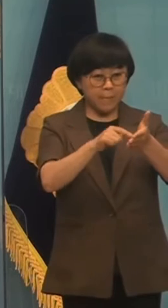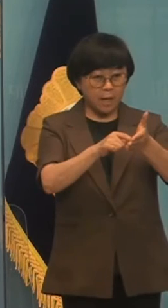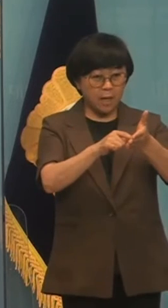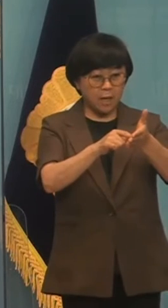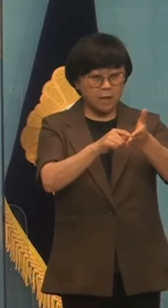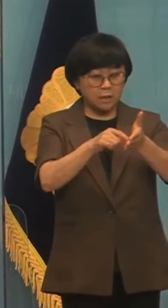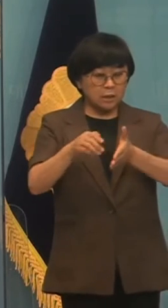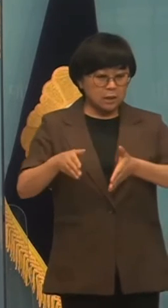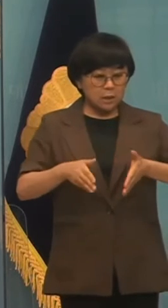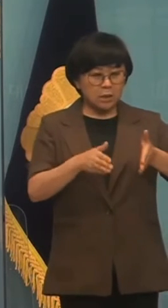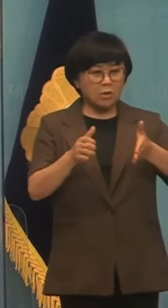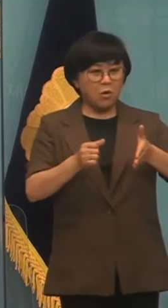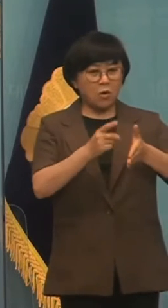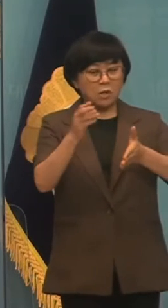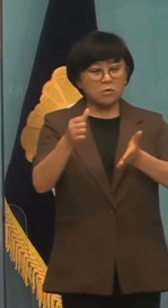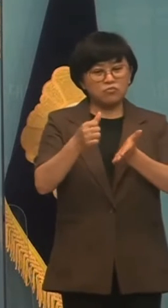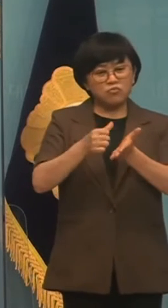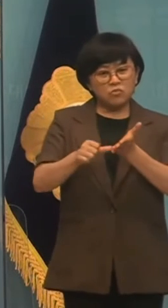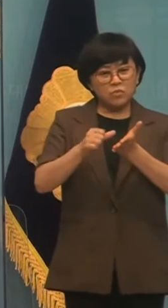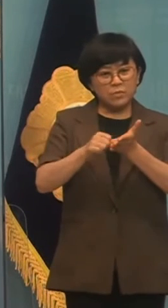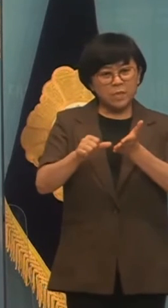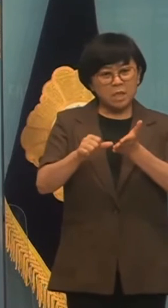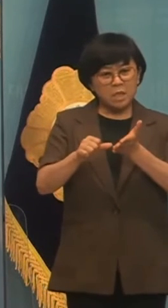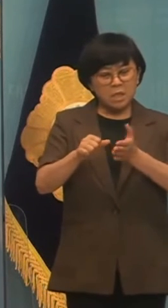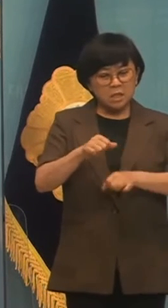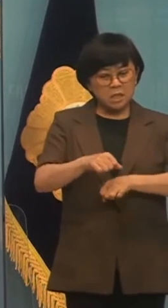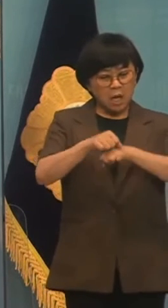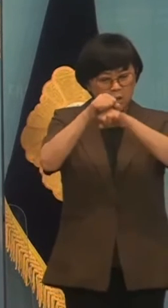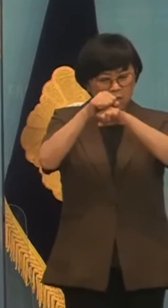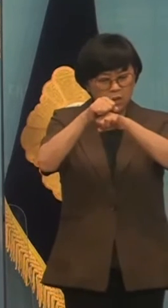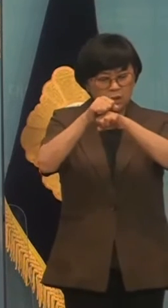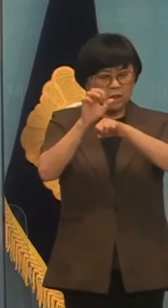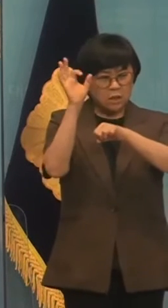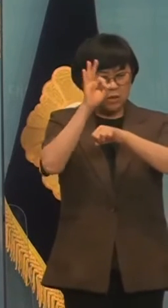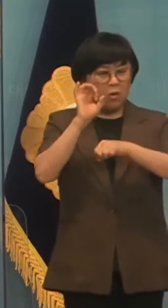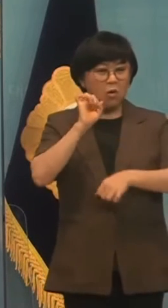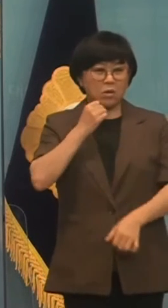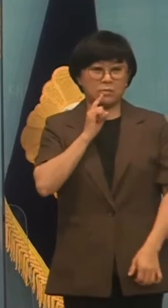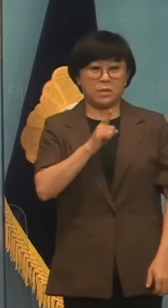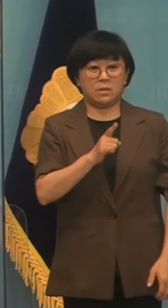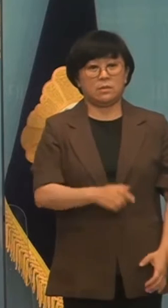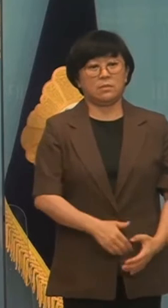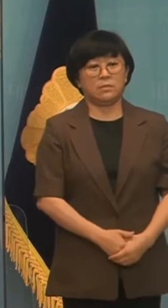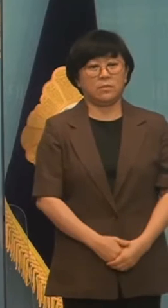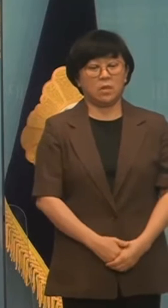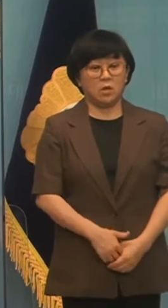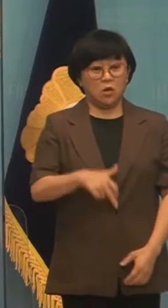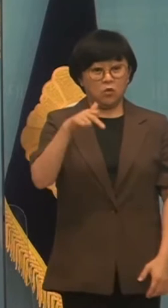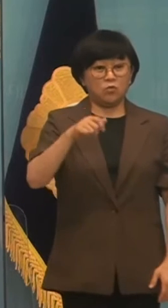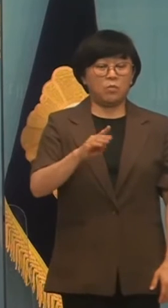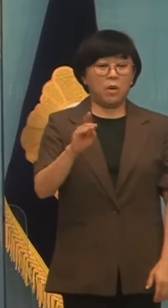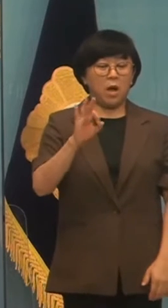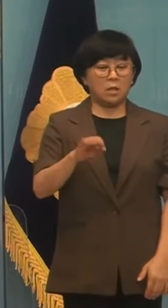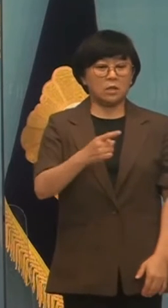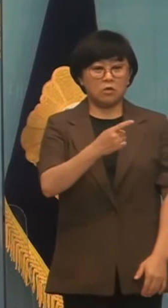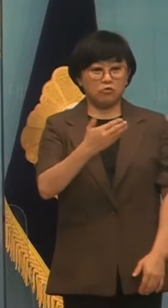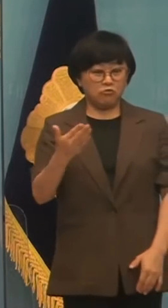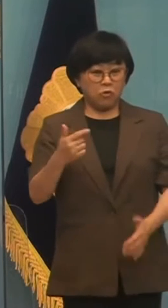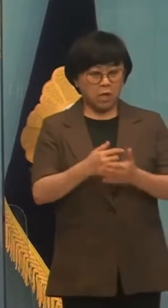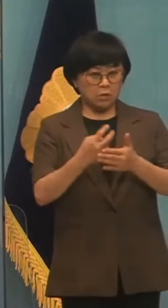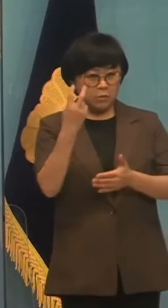그 길은 여러가지 물품들이 쌓여 미로처럼 되어 있었다고 합니다. 쿠팡은 소감업체의